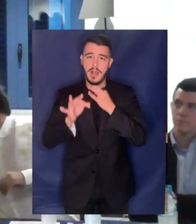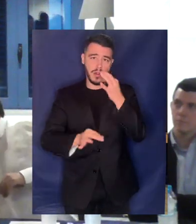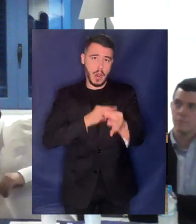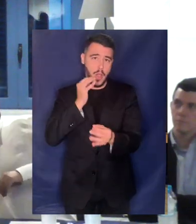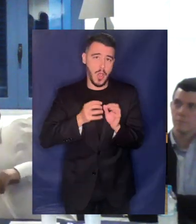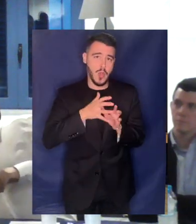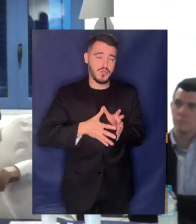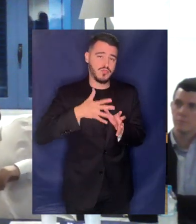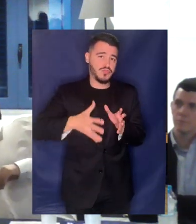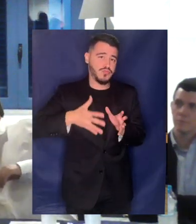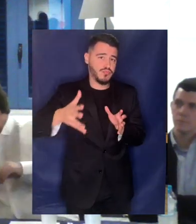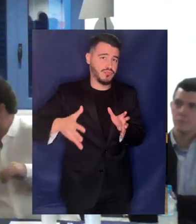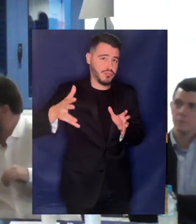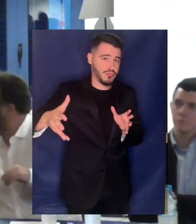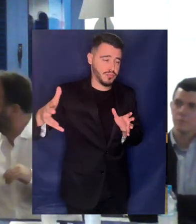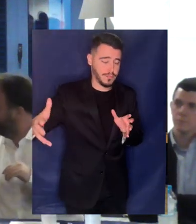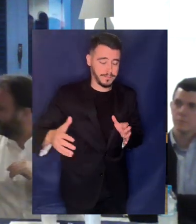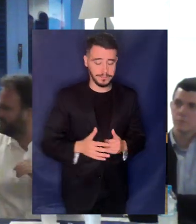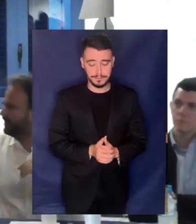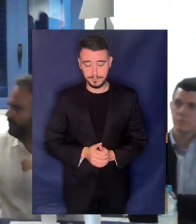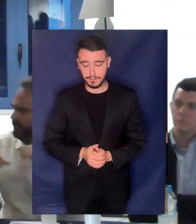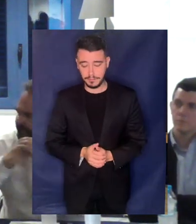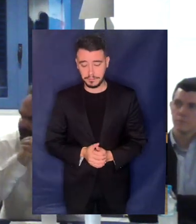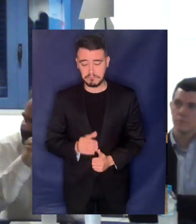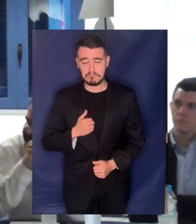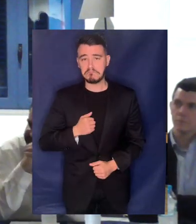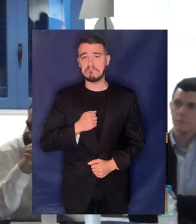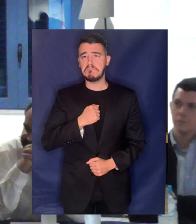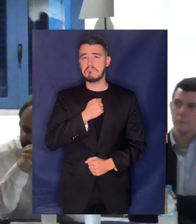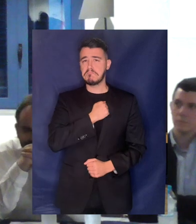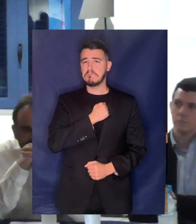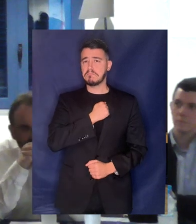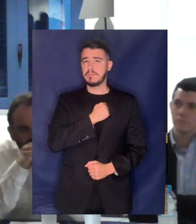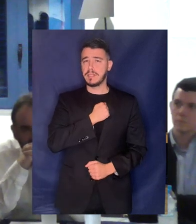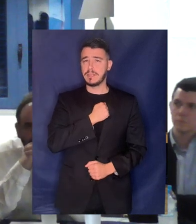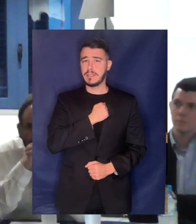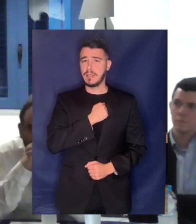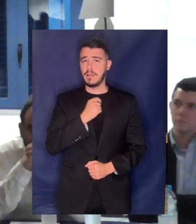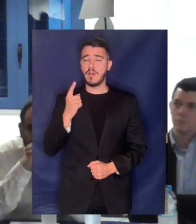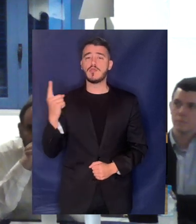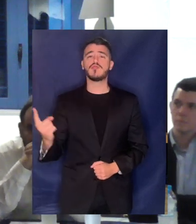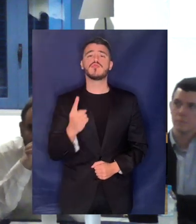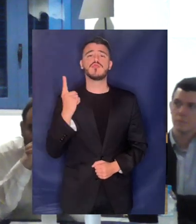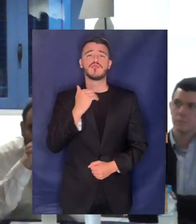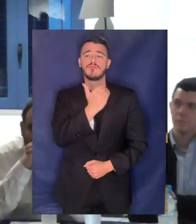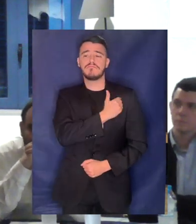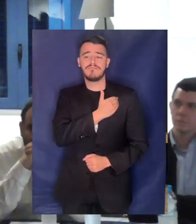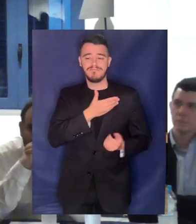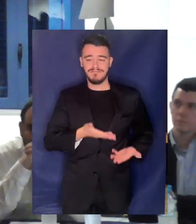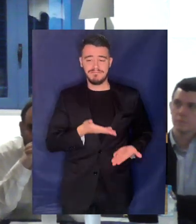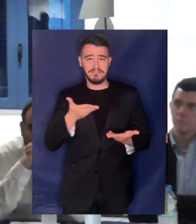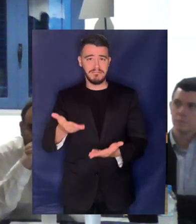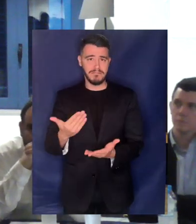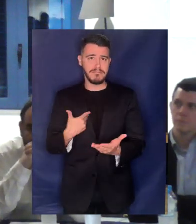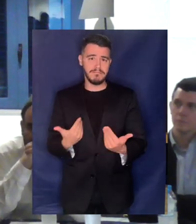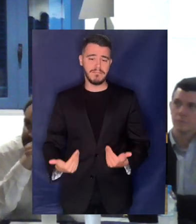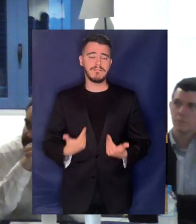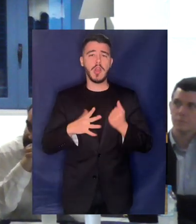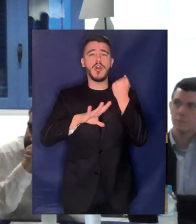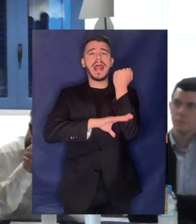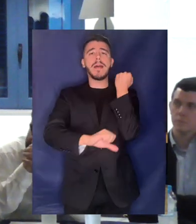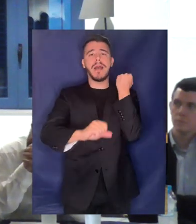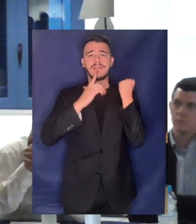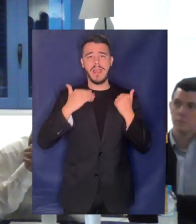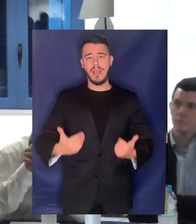της εκδήλωσης αυτής. Επίσης, νομίζω ότι συχνά όταν καλούμε να μιλήσω για τη νέα γενιά, είμαι γραμματέας της νεολαίας, συχνά με